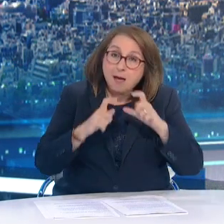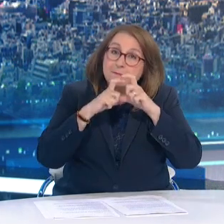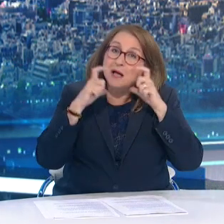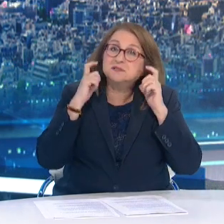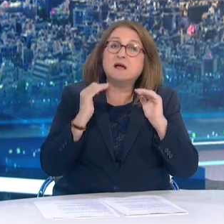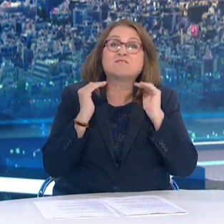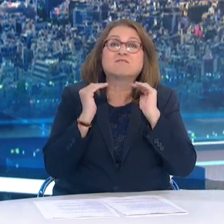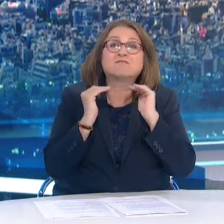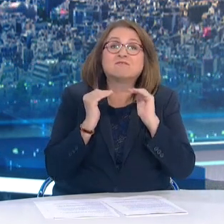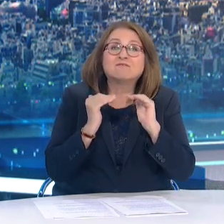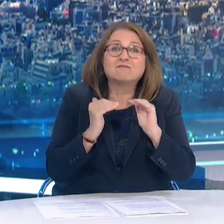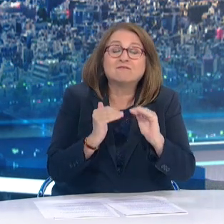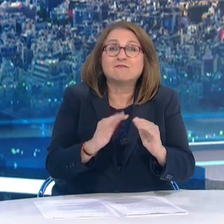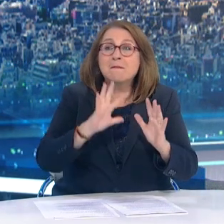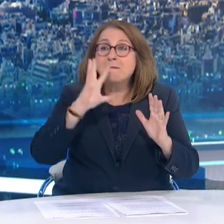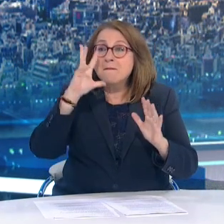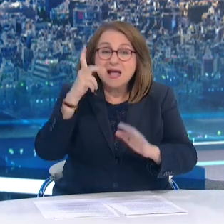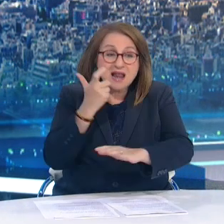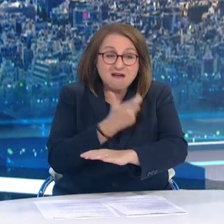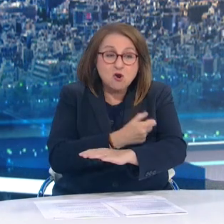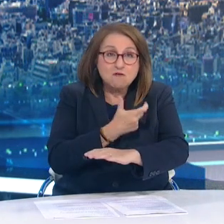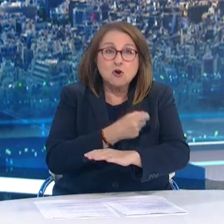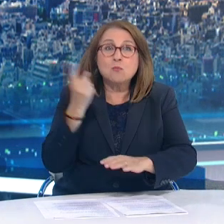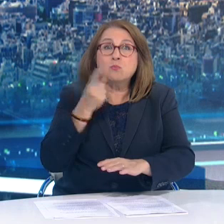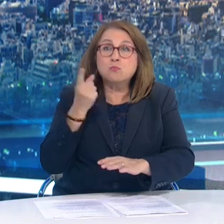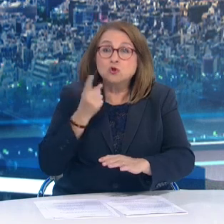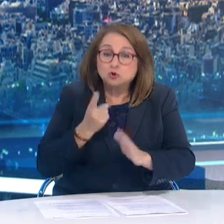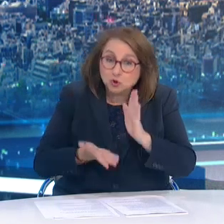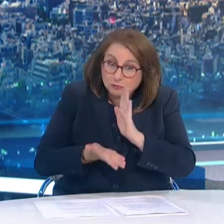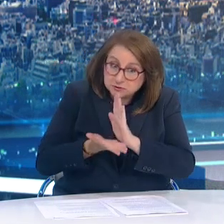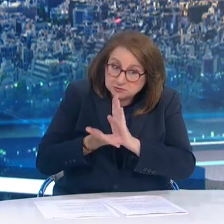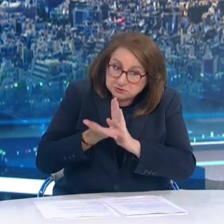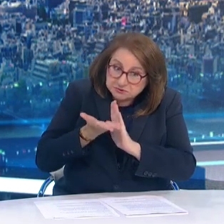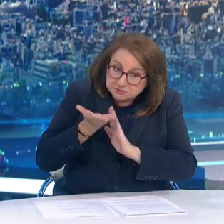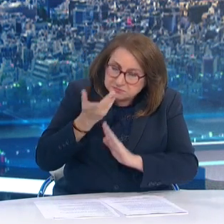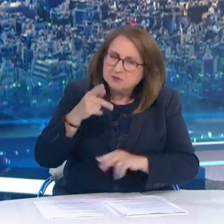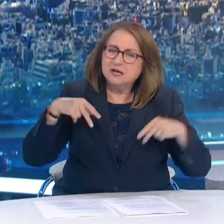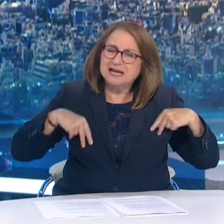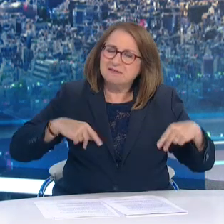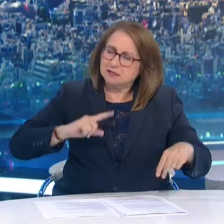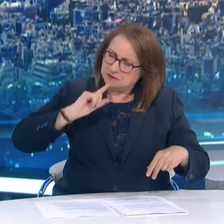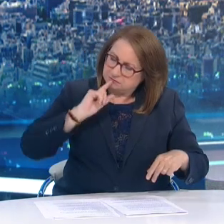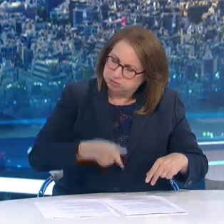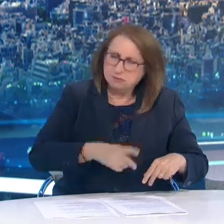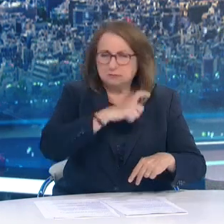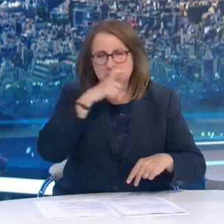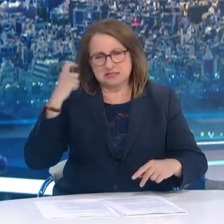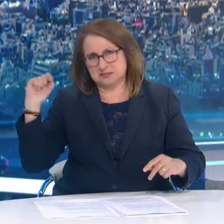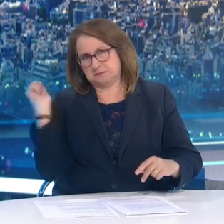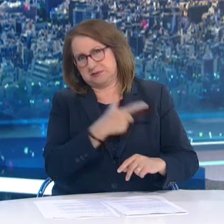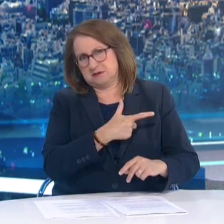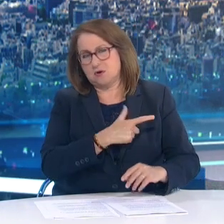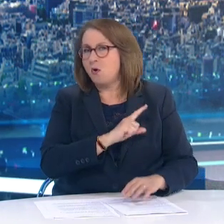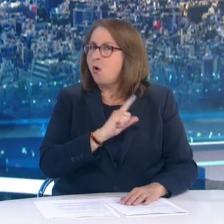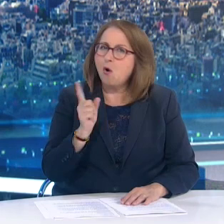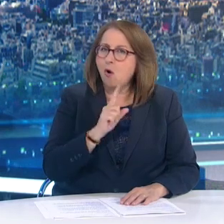μας εξαρτάται κατά κύριο λόγο από το ποσοστό εμβολιασμού που θα πετύχουμε μέσα στον επόμενο μήνα αλλά και από τη συμπεριφορά του καθενός